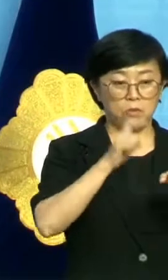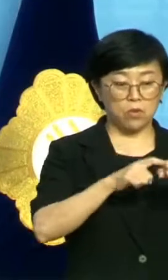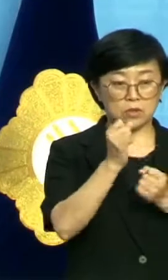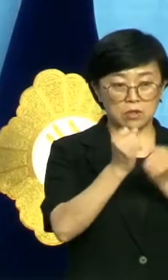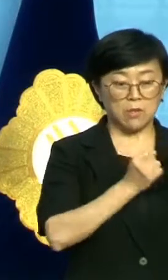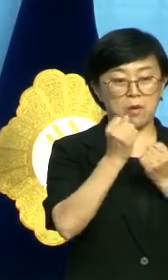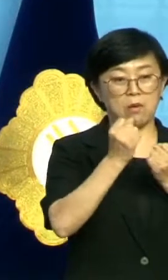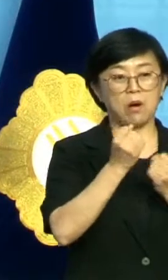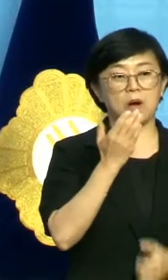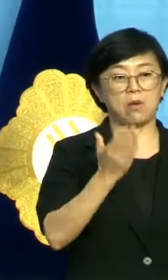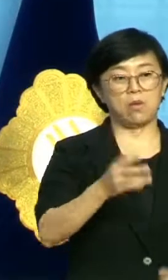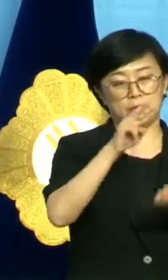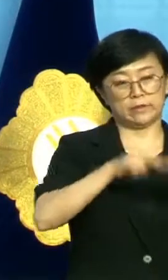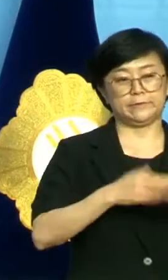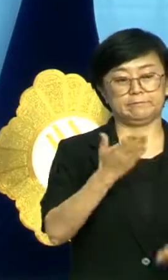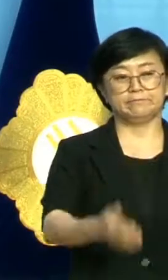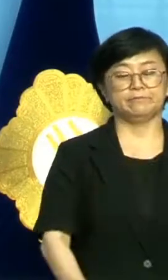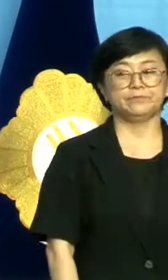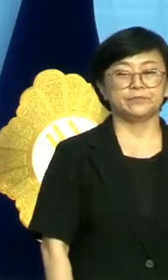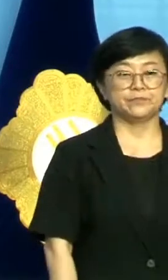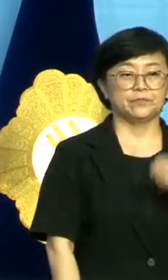회견문을 난독하도록 하겠습니다.